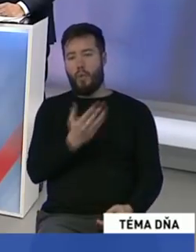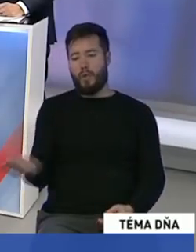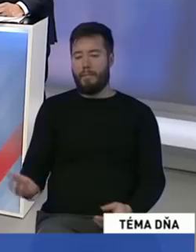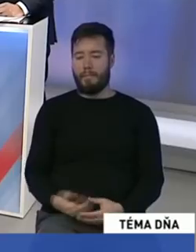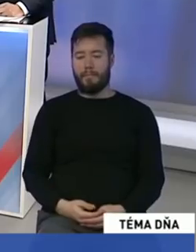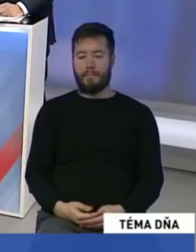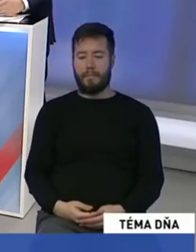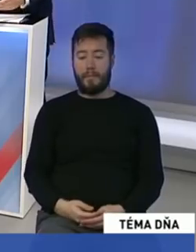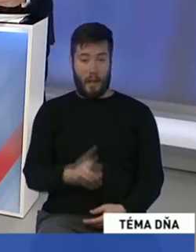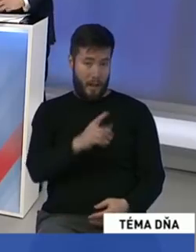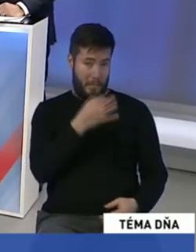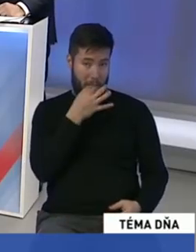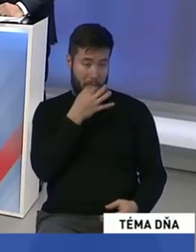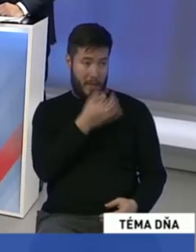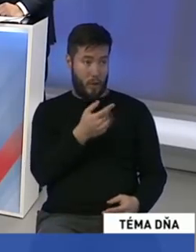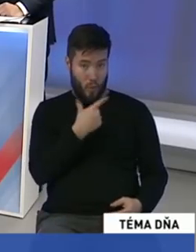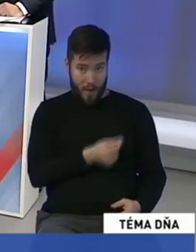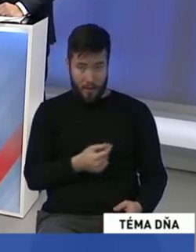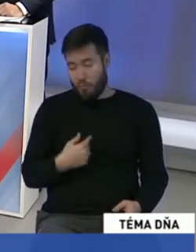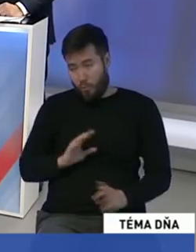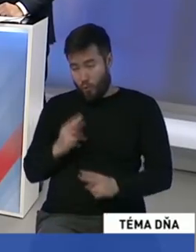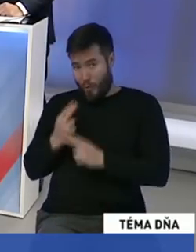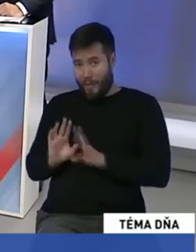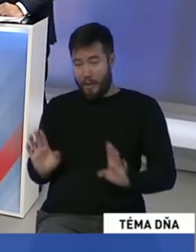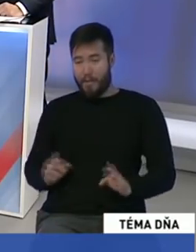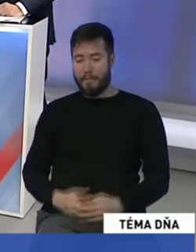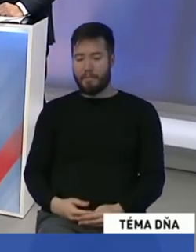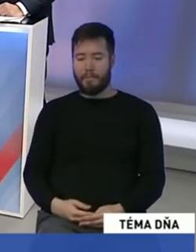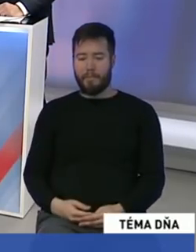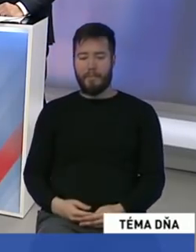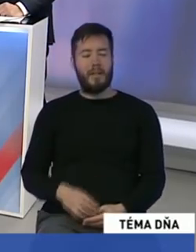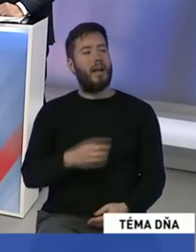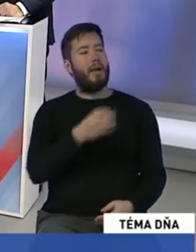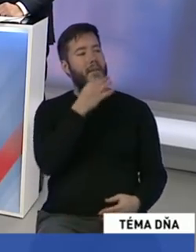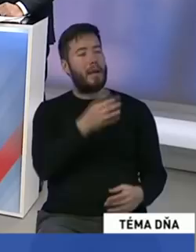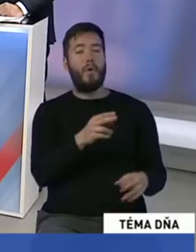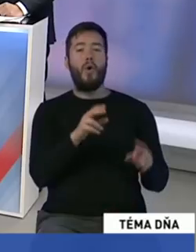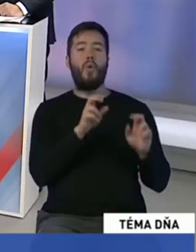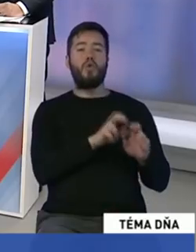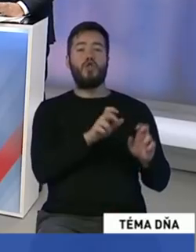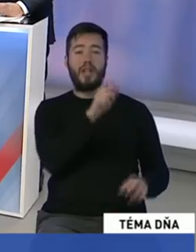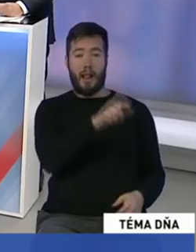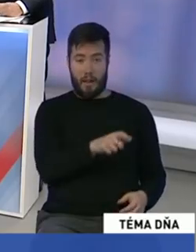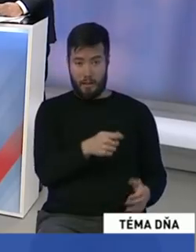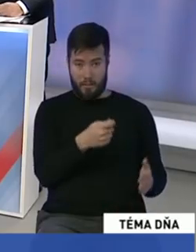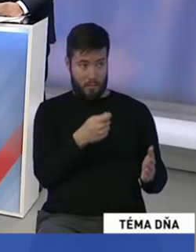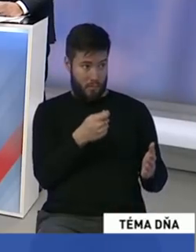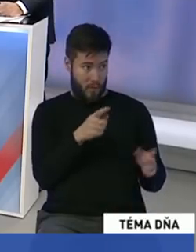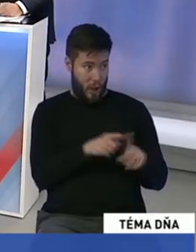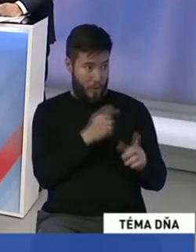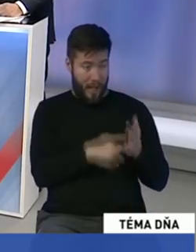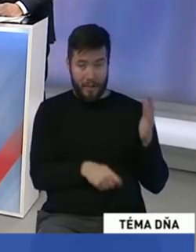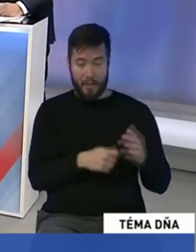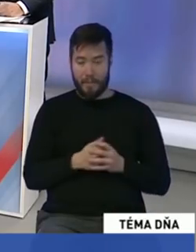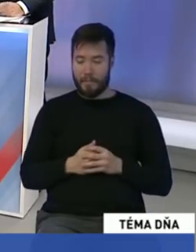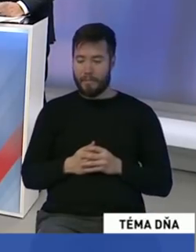Ale teda súhlasili by ste s týmto? Povedal som. A napríklad, ak by sme chceli zabezpečiť učiteľov, rovnaký kľúč by sme mohli použiť aj na všetky takto profesie? No v našom